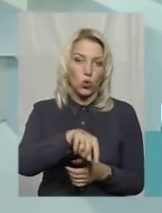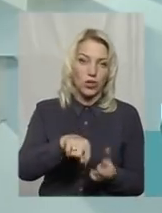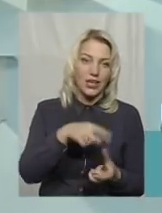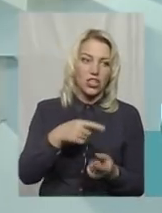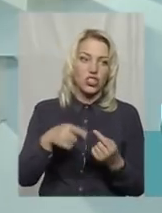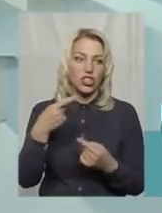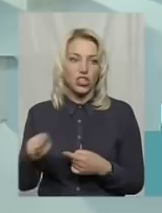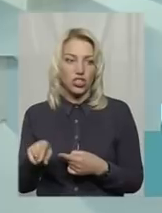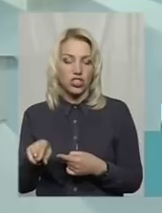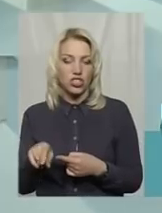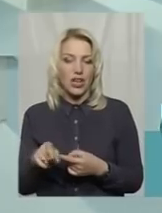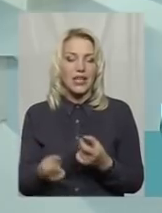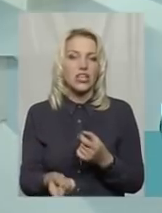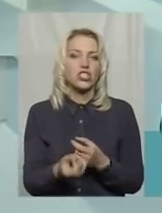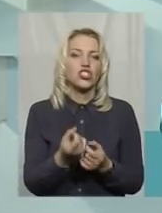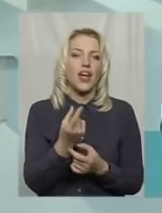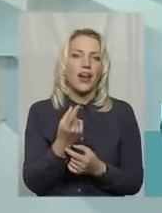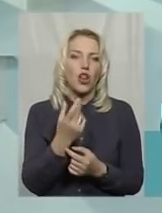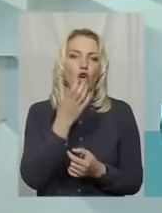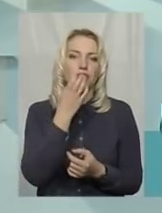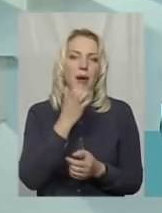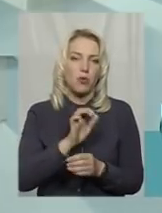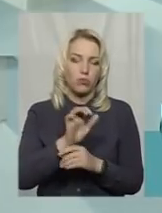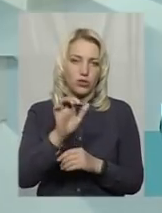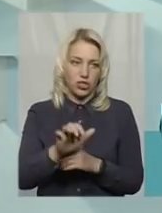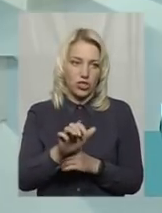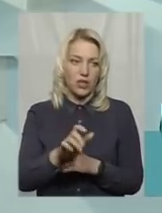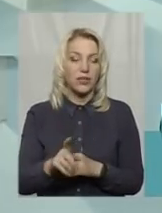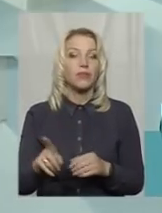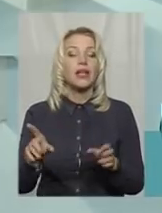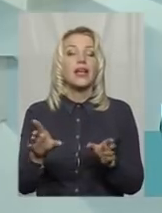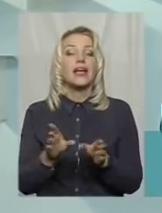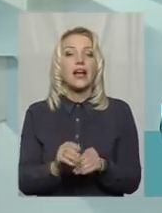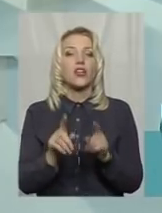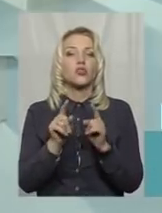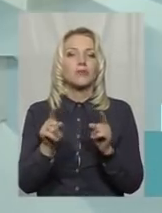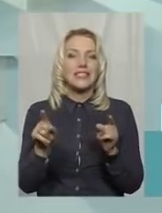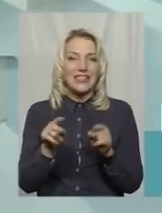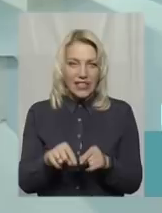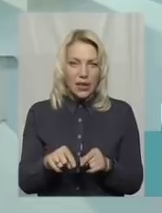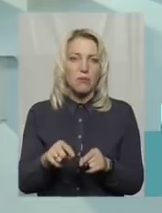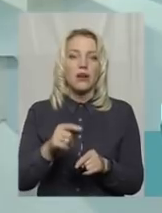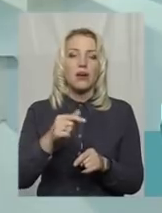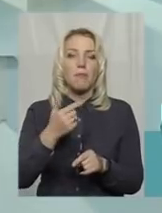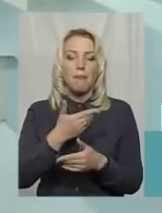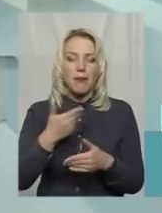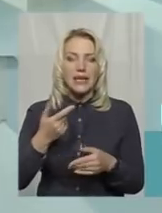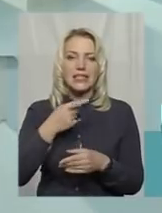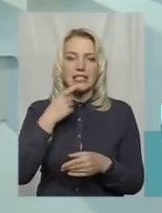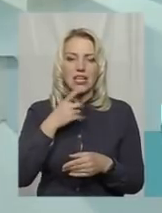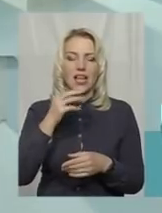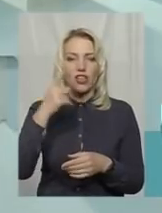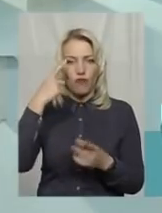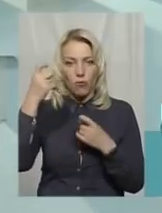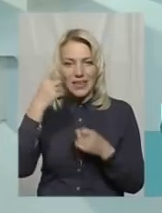джерело теплопостачання. Разом з тим, ми зазначаємо, в тому числі, на інформативних